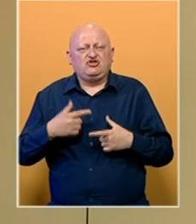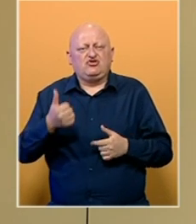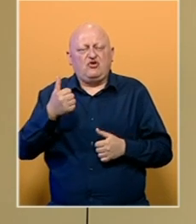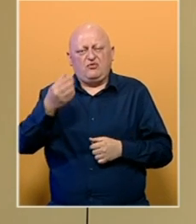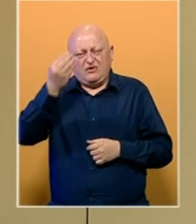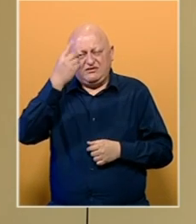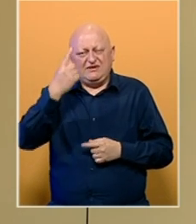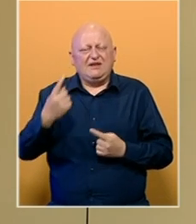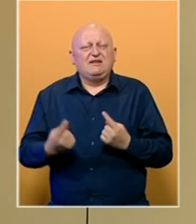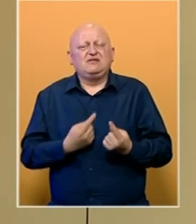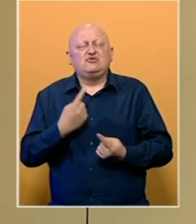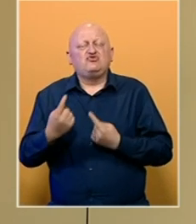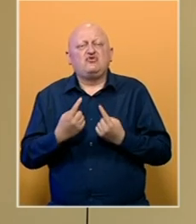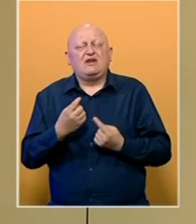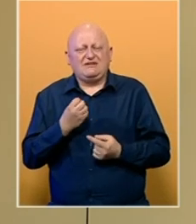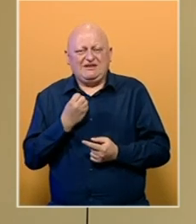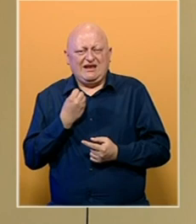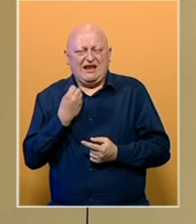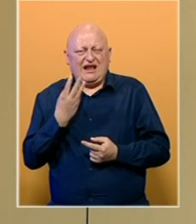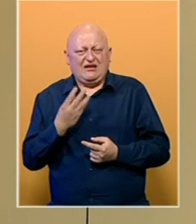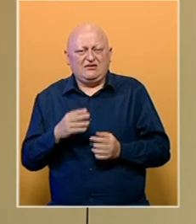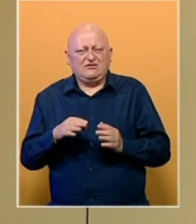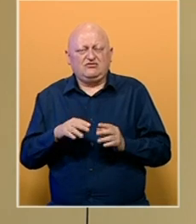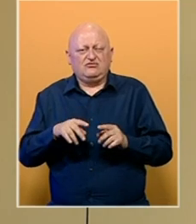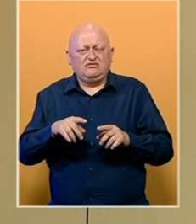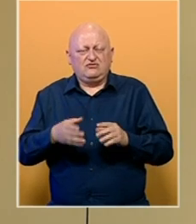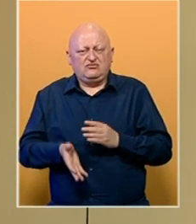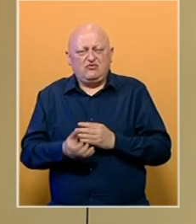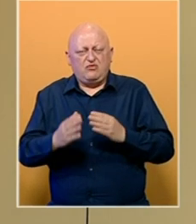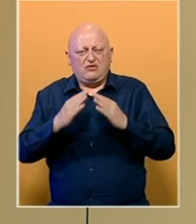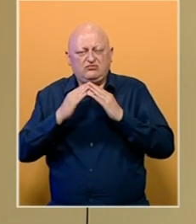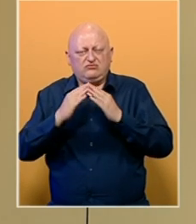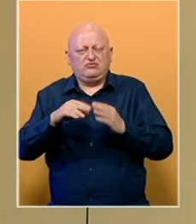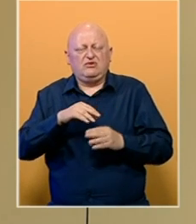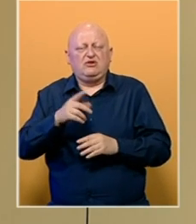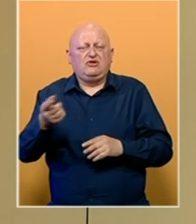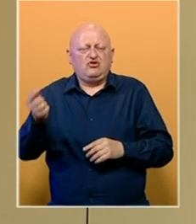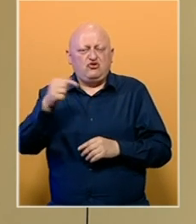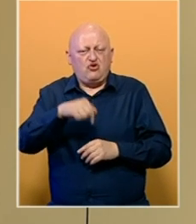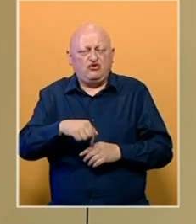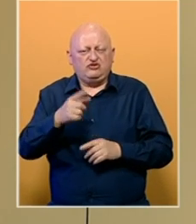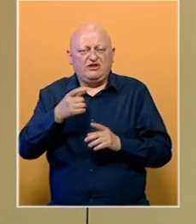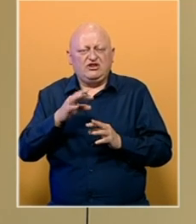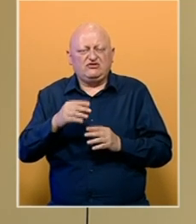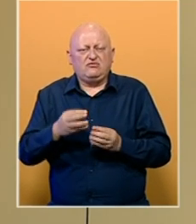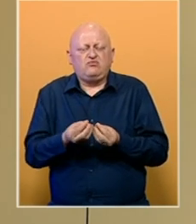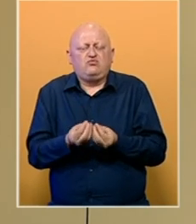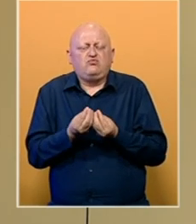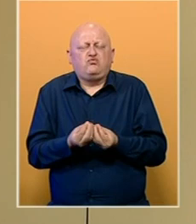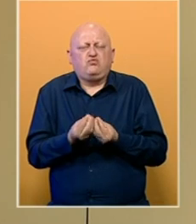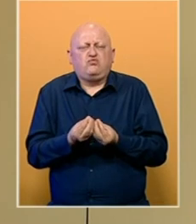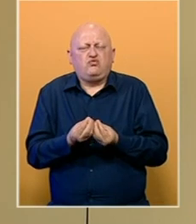jedne situacije kada smo u prograničkom naselju Ježevac došli i tako je ta kućica prepuna